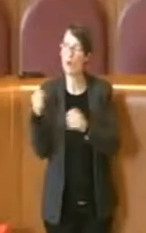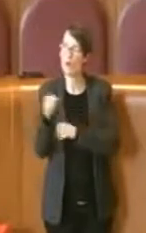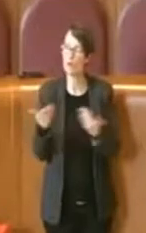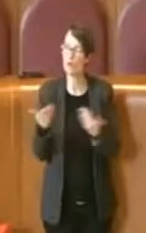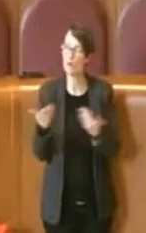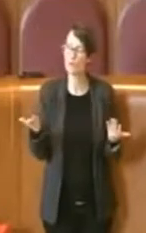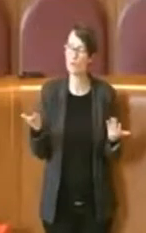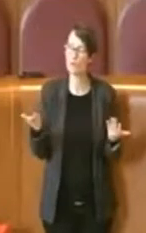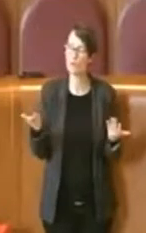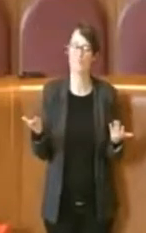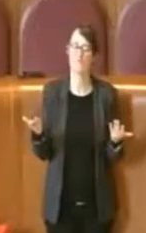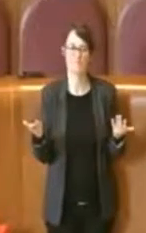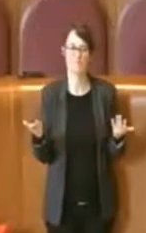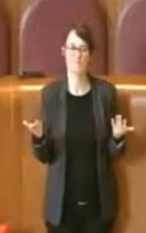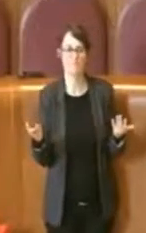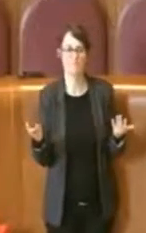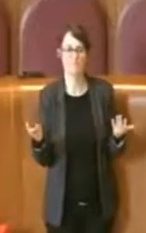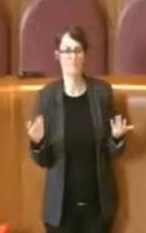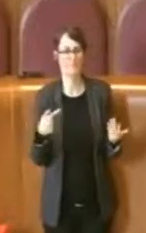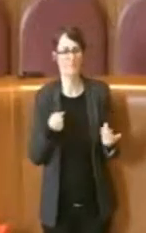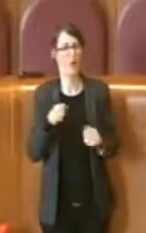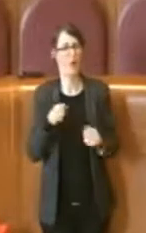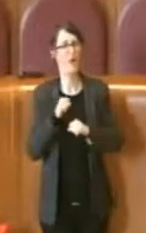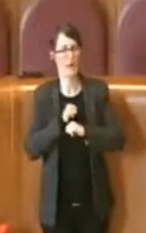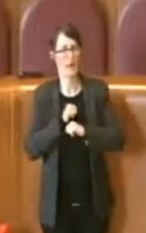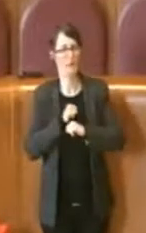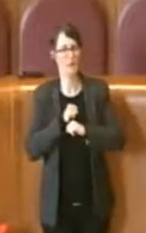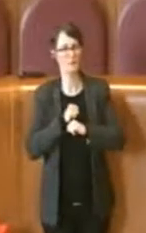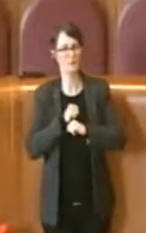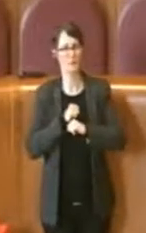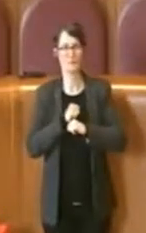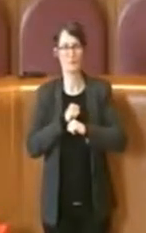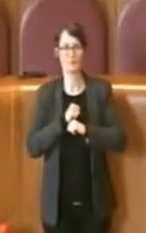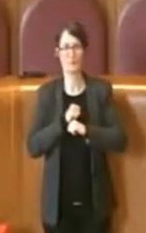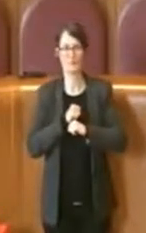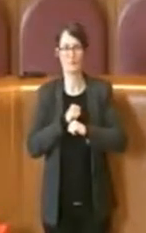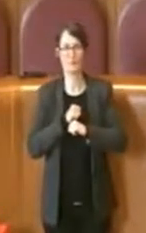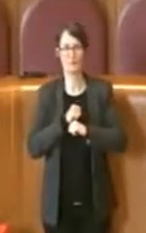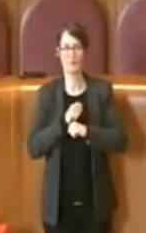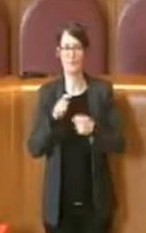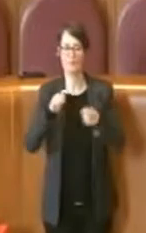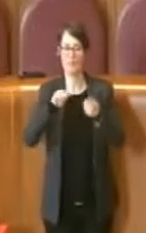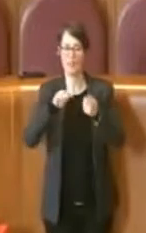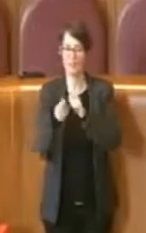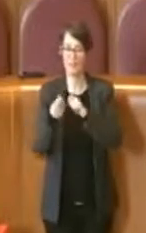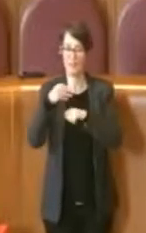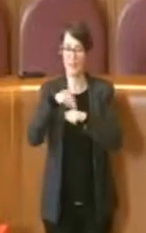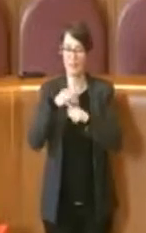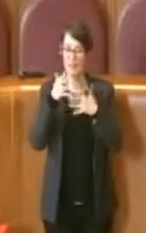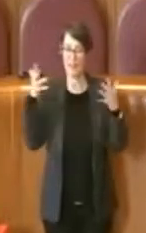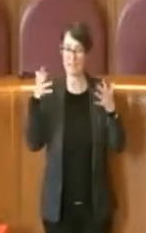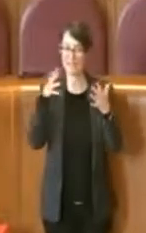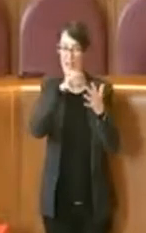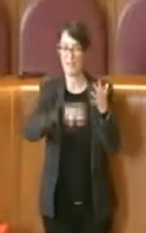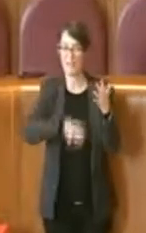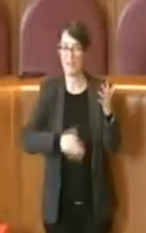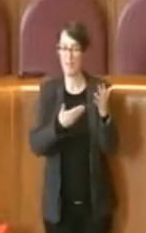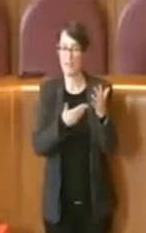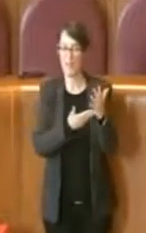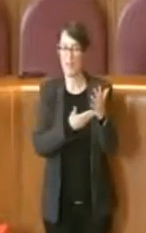Io credo, invece, che questo maxiemendamento, oltre ad essere necessario e dando